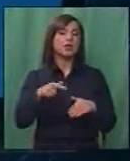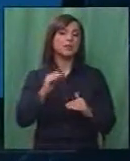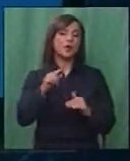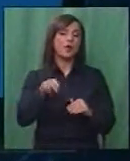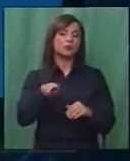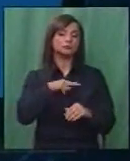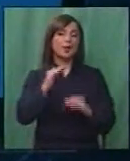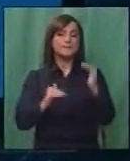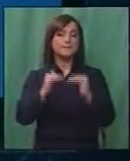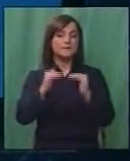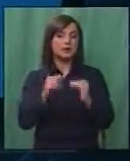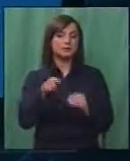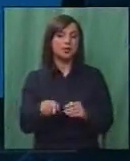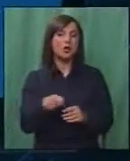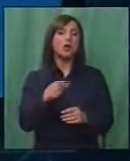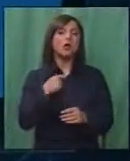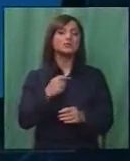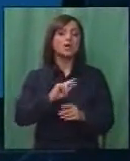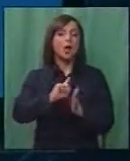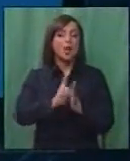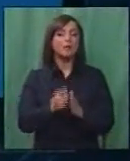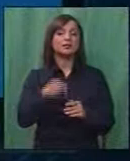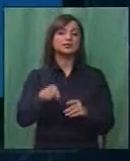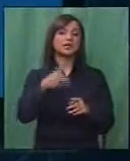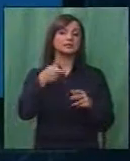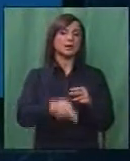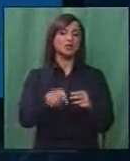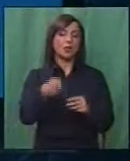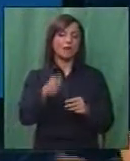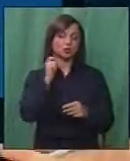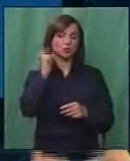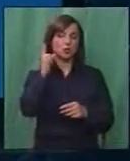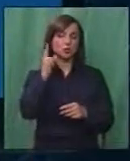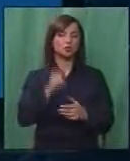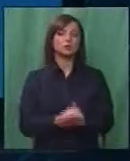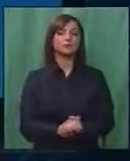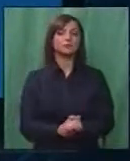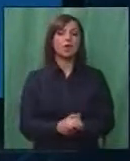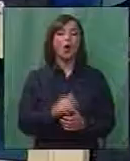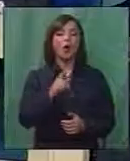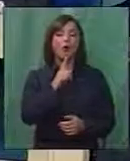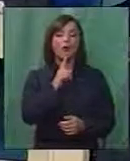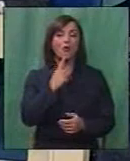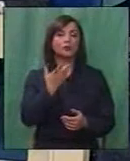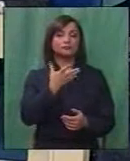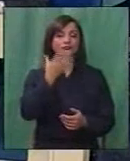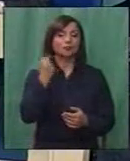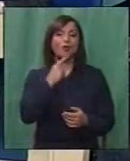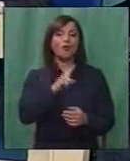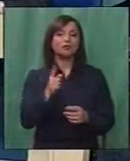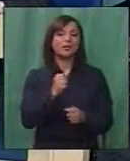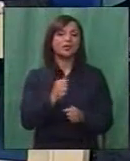соодветни действија за навремено да се попречи тоа што се случи. Кој потфрли овде?